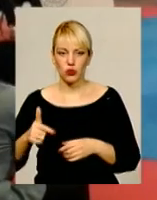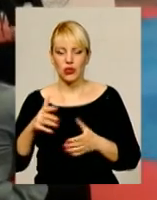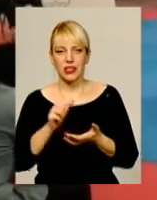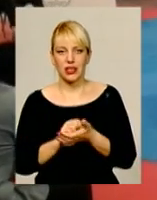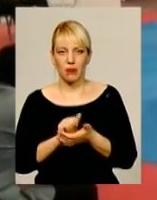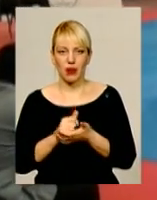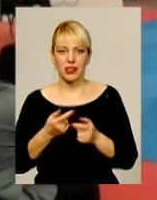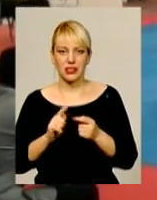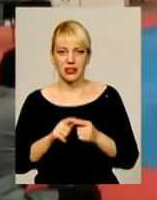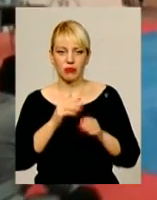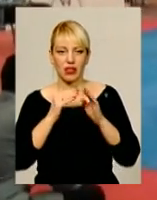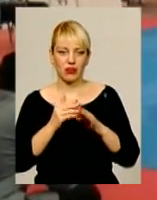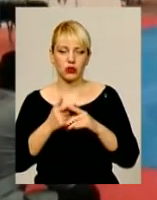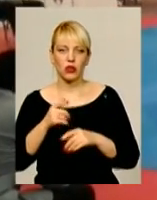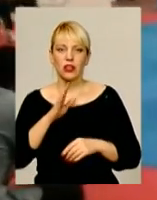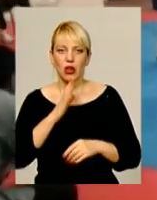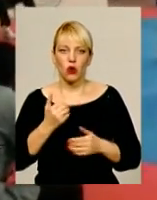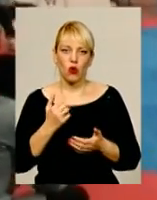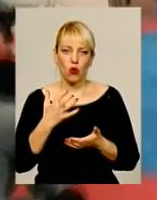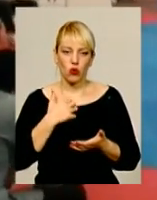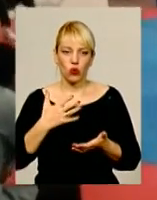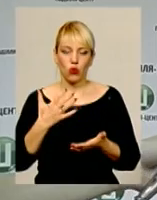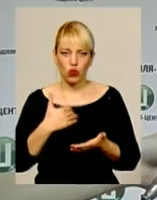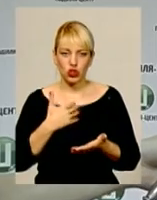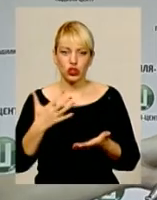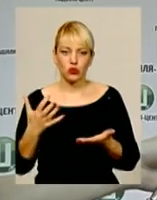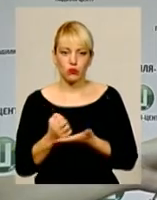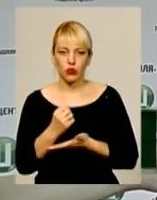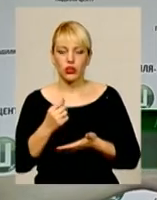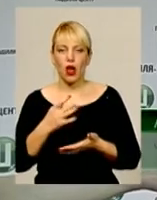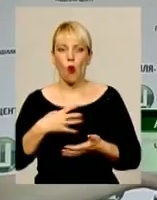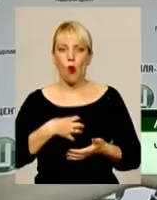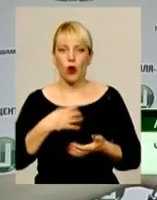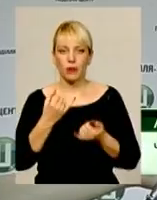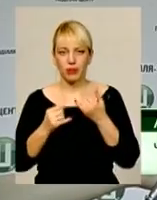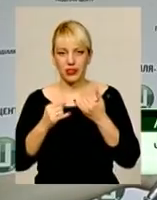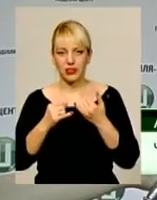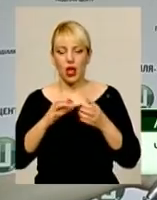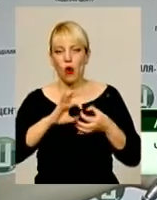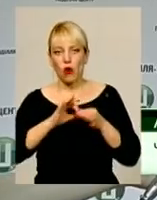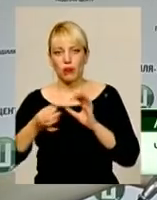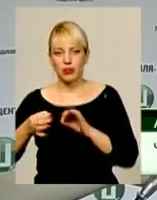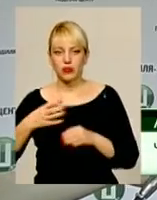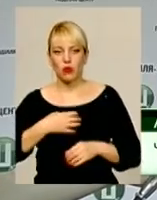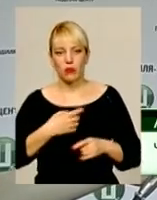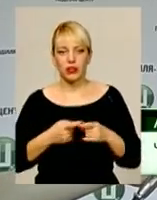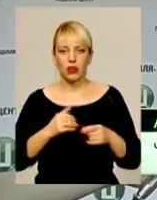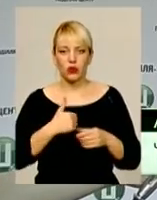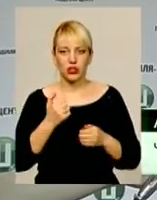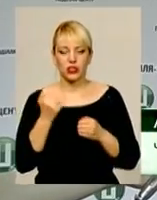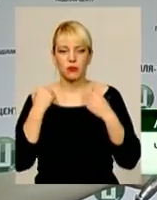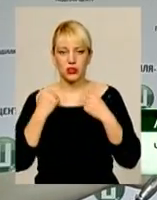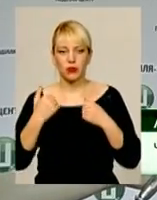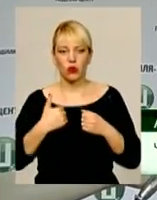ВТФ. У цьому виді спорту вона хоче здобути олімпійську медаль. Кожна спортсмена вважає, мрія, як потрапити і виграти